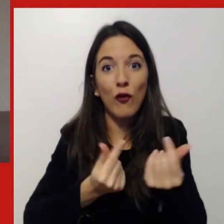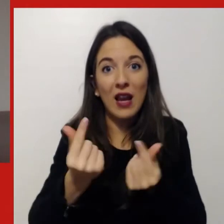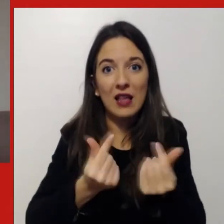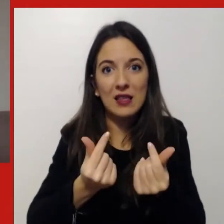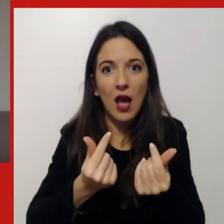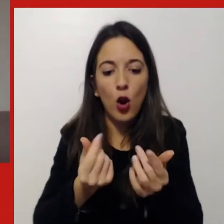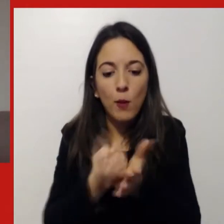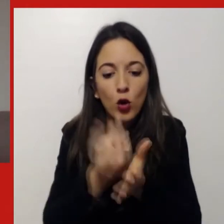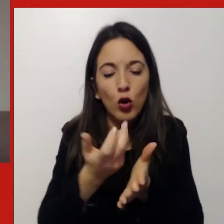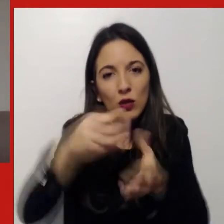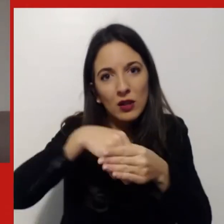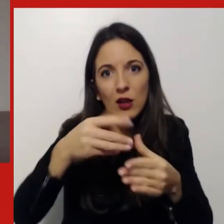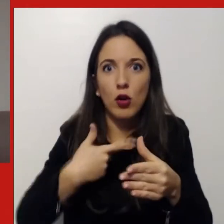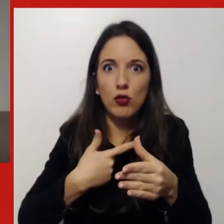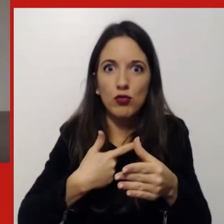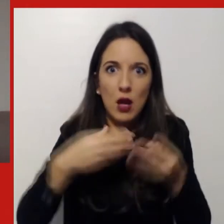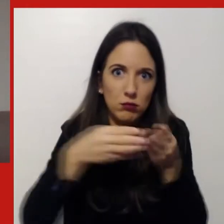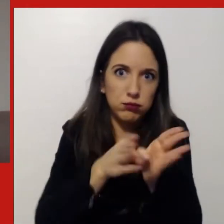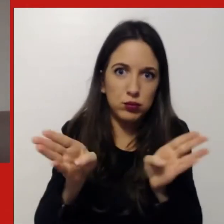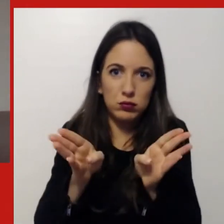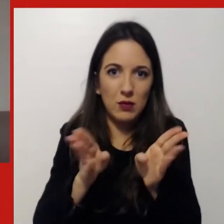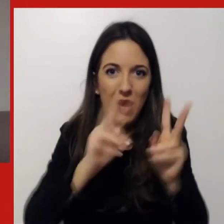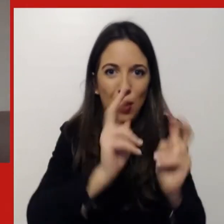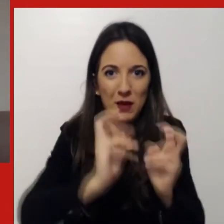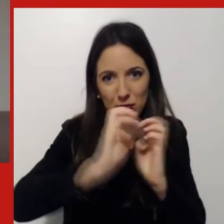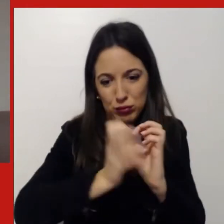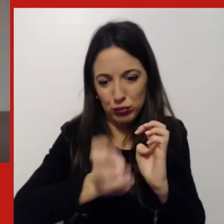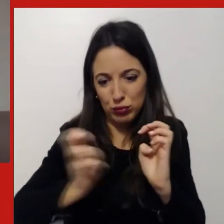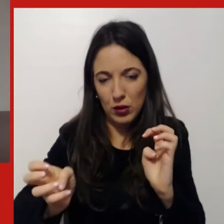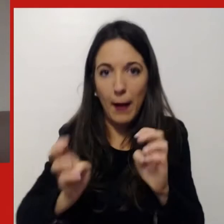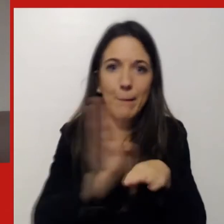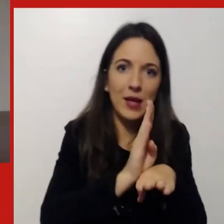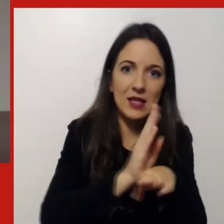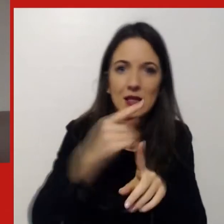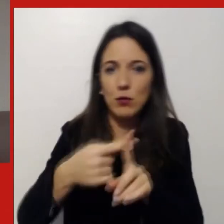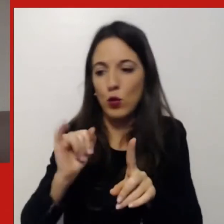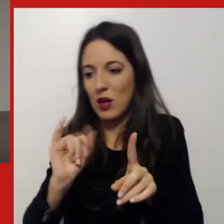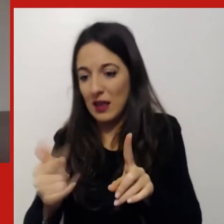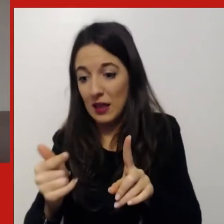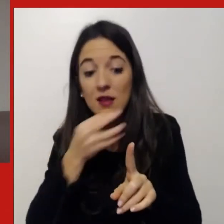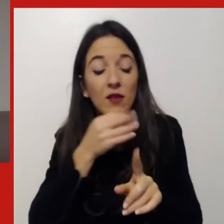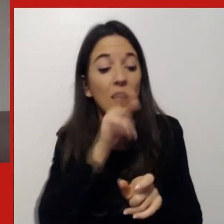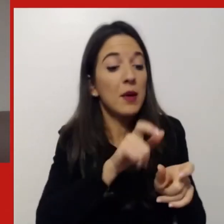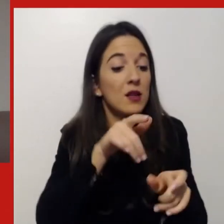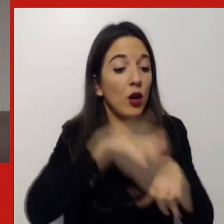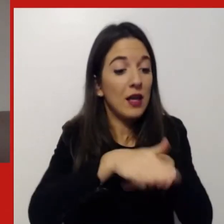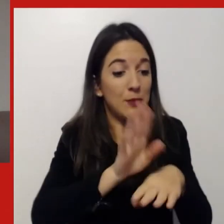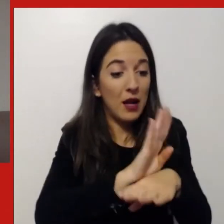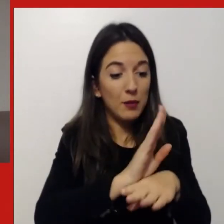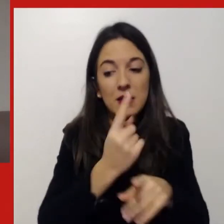interfacce, quindi bisogna saper conoscere entrambi gli aspetti, il business deve capire di IT e l'IT deve capire di